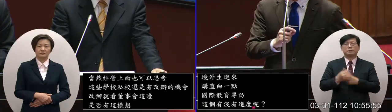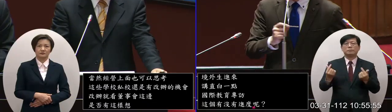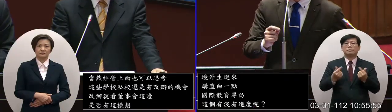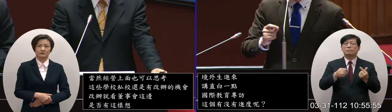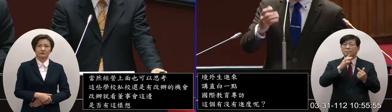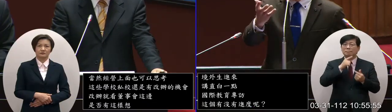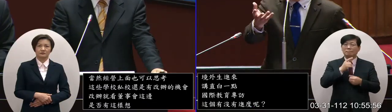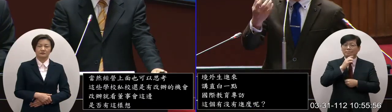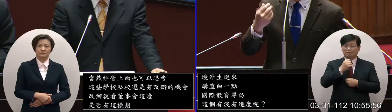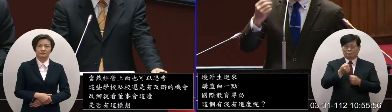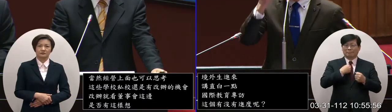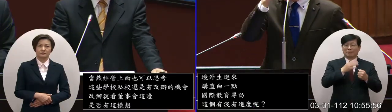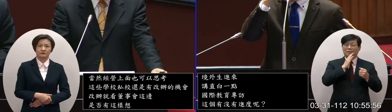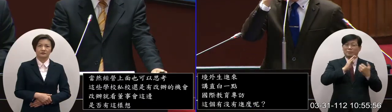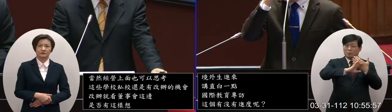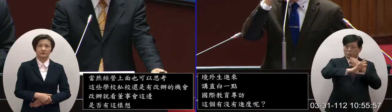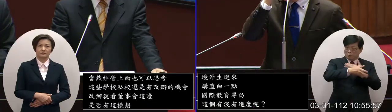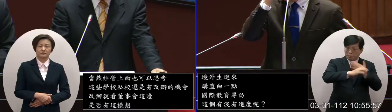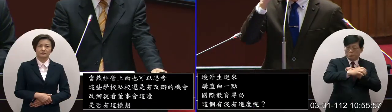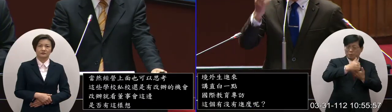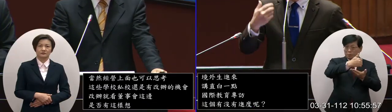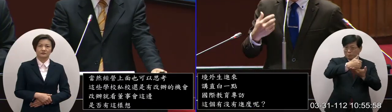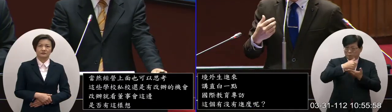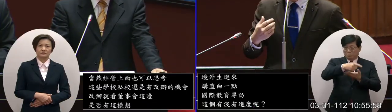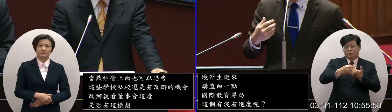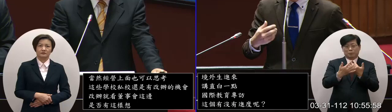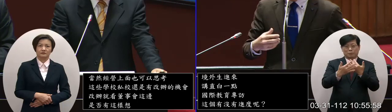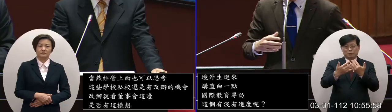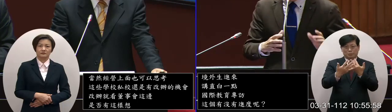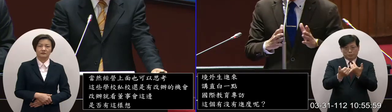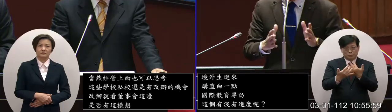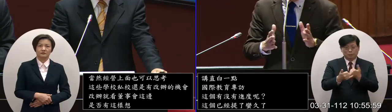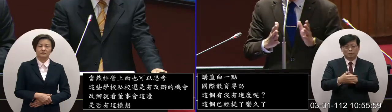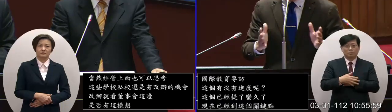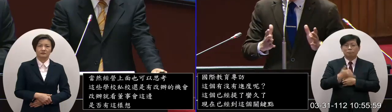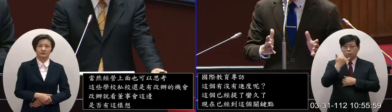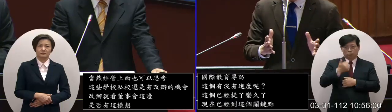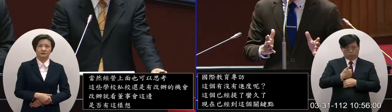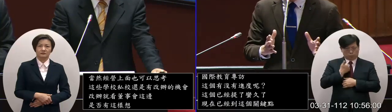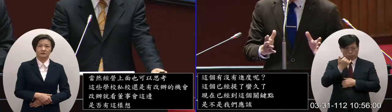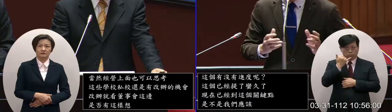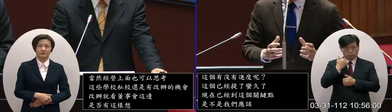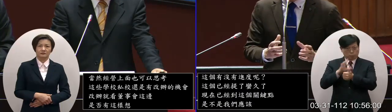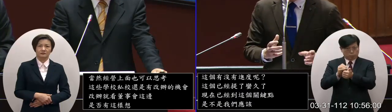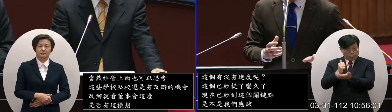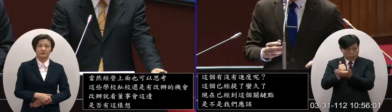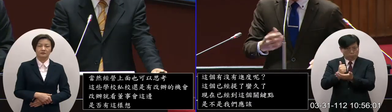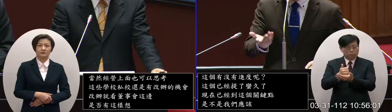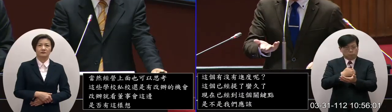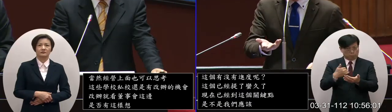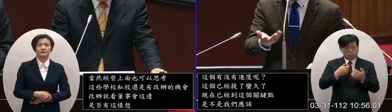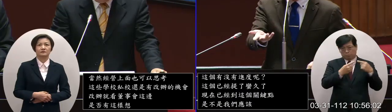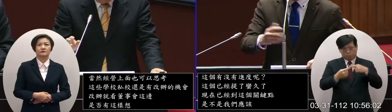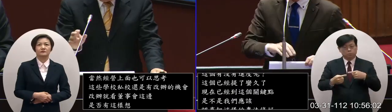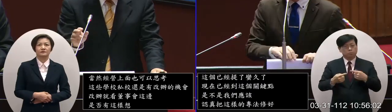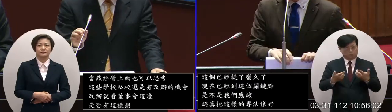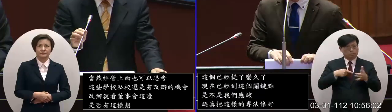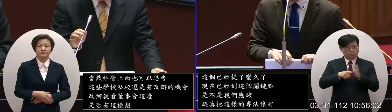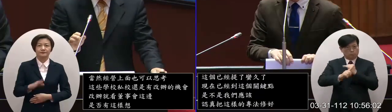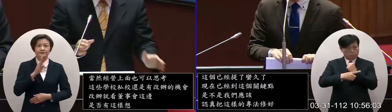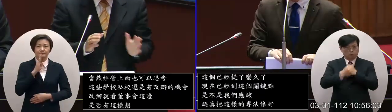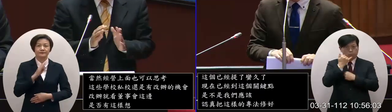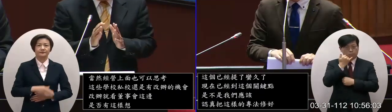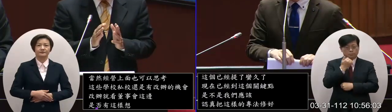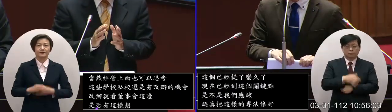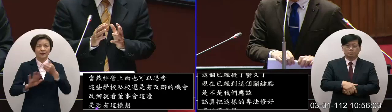說這種產學從國外進來的這些留學生就是讓他們真的有效一個借接這有沒有可能這個專法